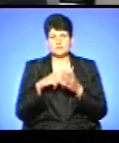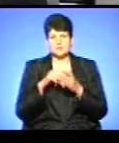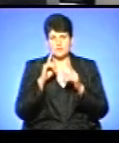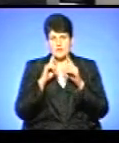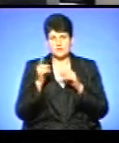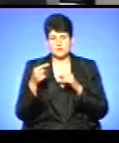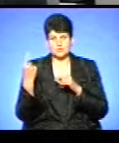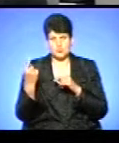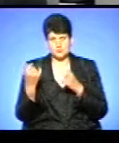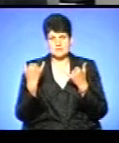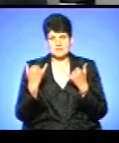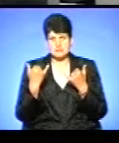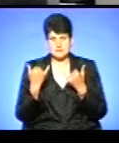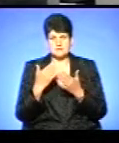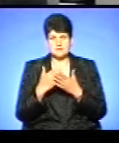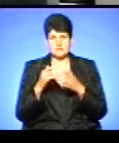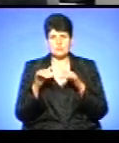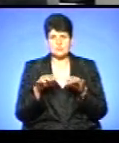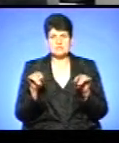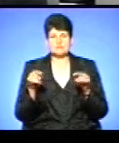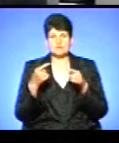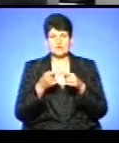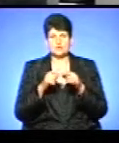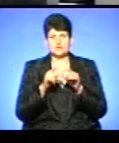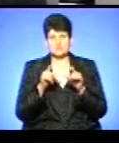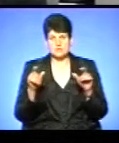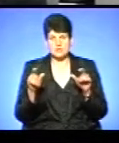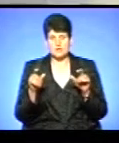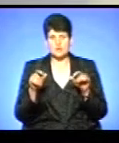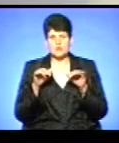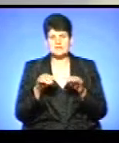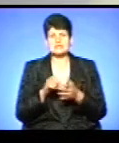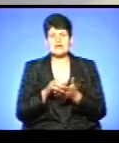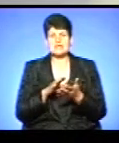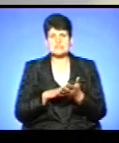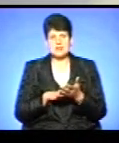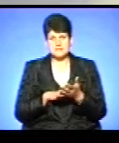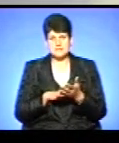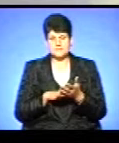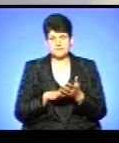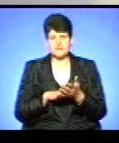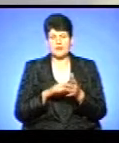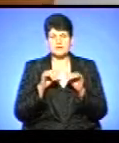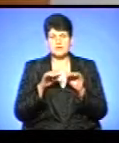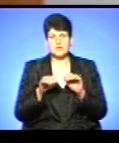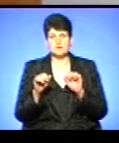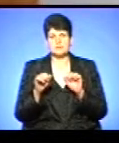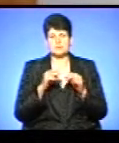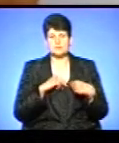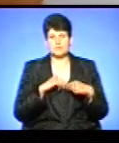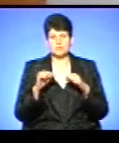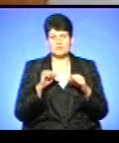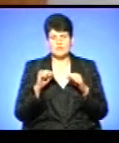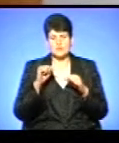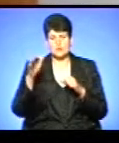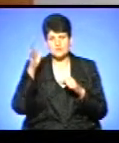області. Зараз відбувається процес створення даного закладу, процес реєстрації». Дії працівників обласного управління освіти та тодішнього